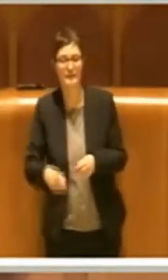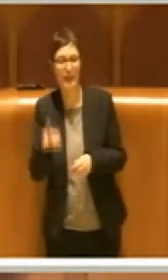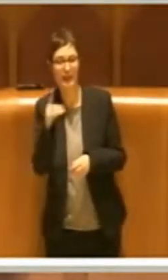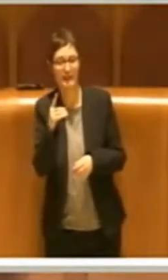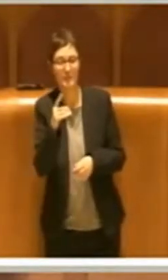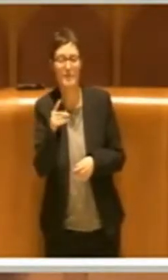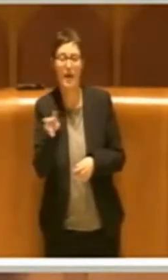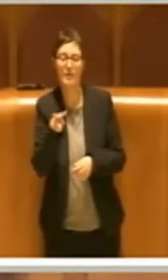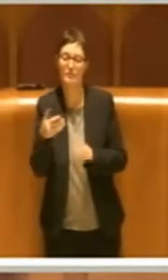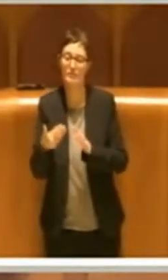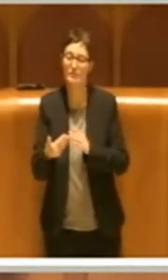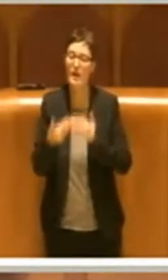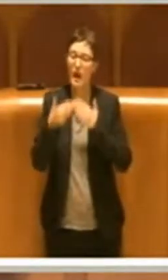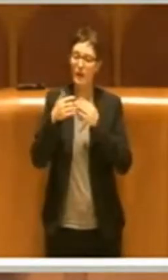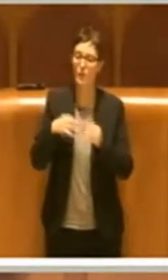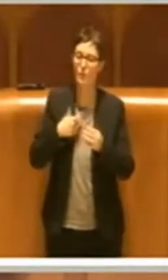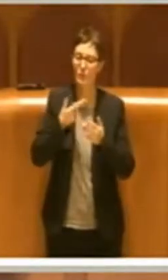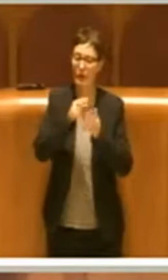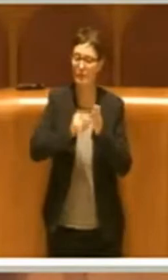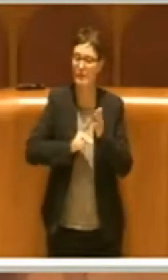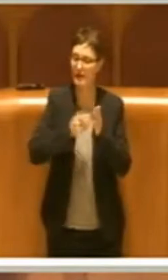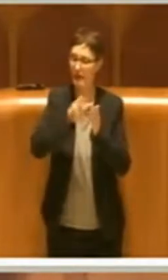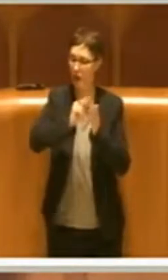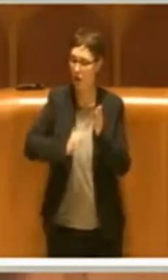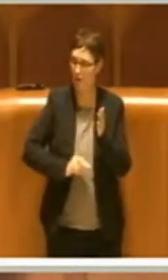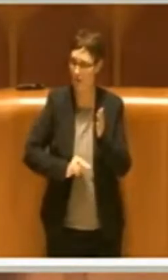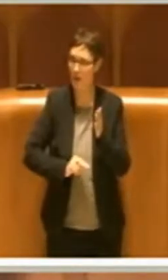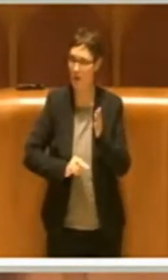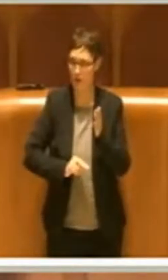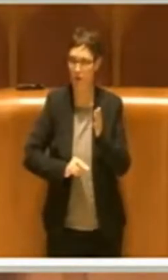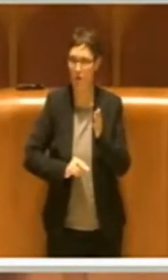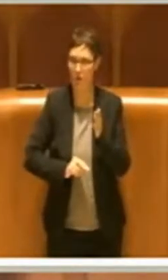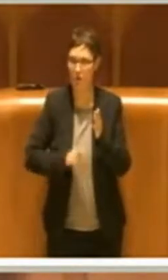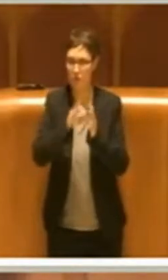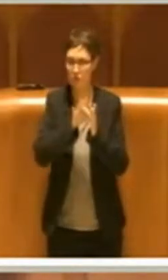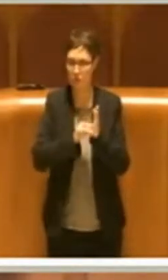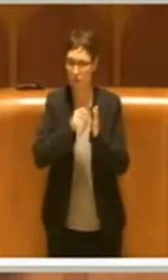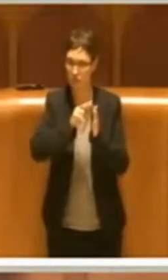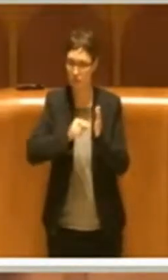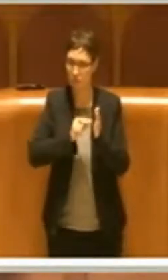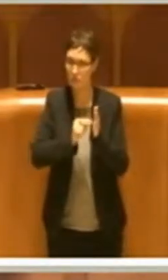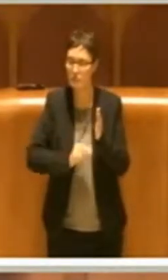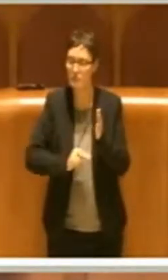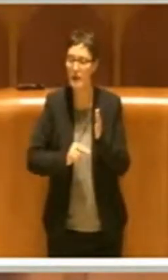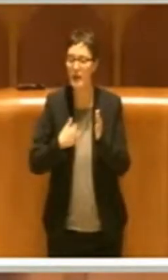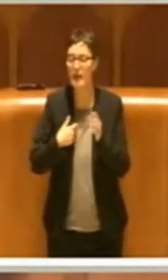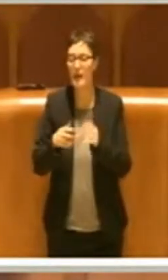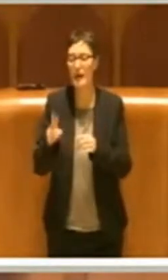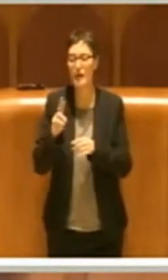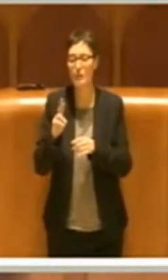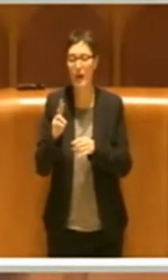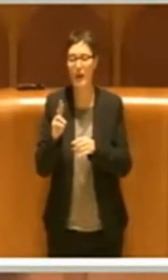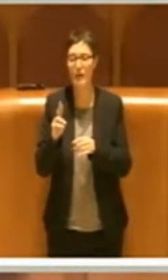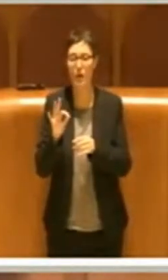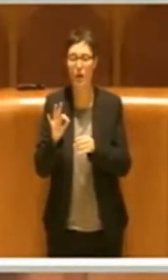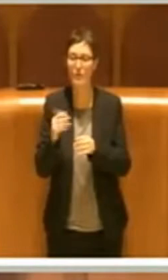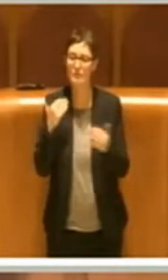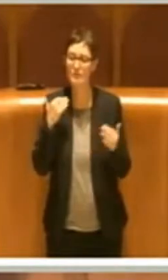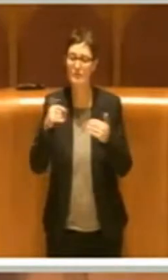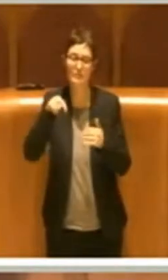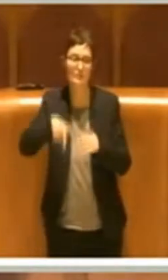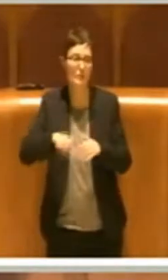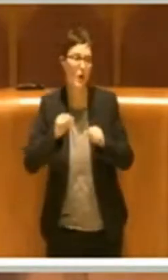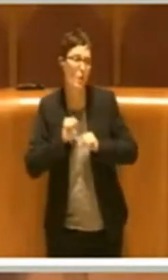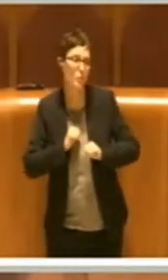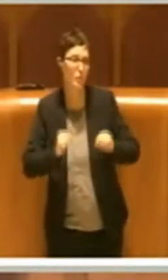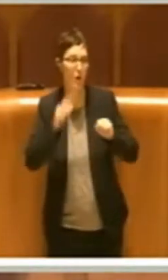hanno aiutato alla stesura di questo regolamento e spero che, appunto, l'Aula possa apprezzare